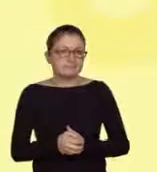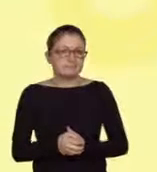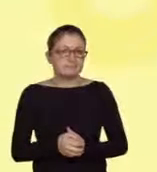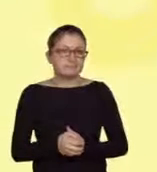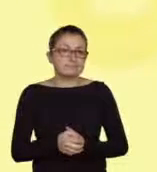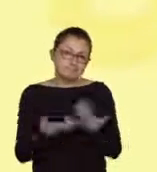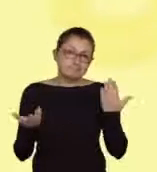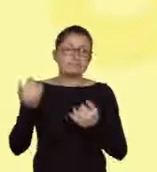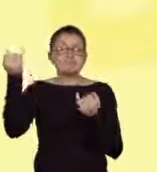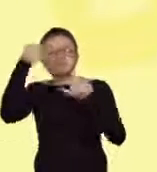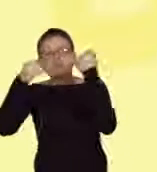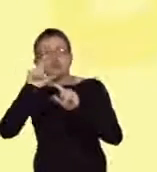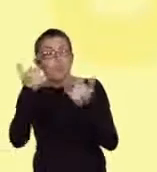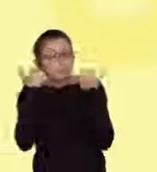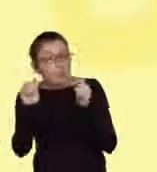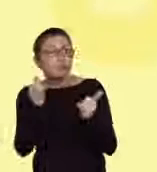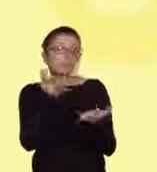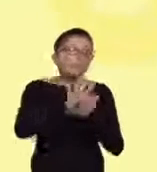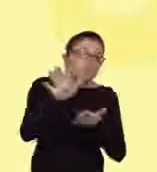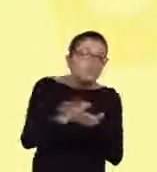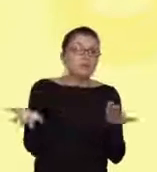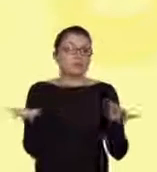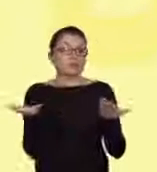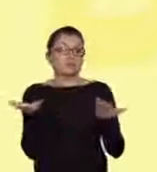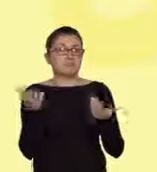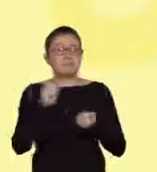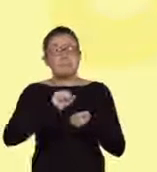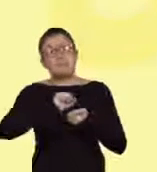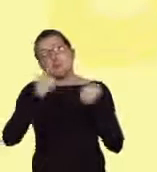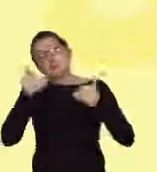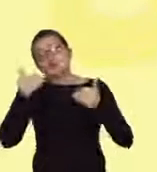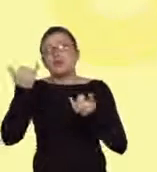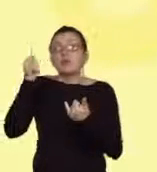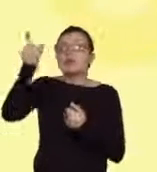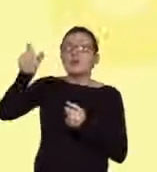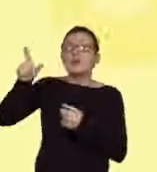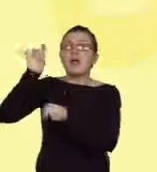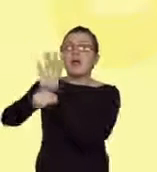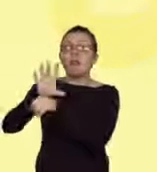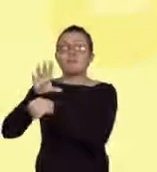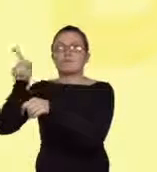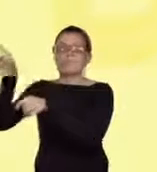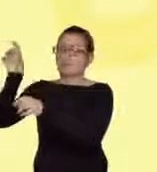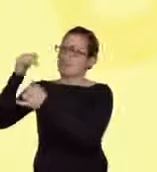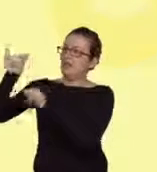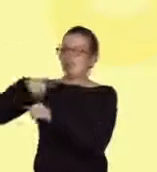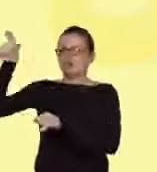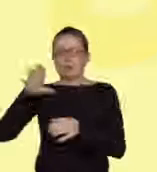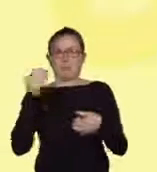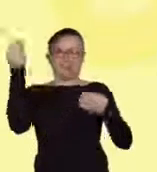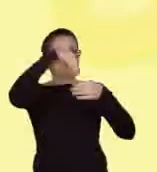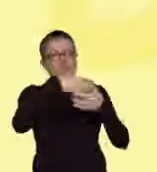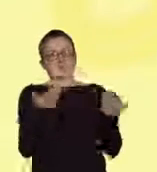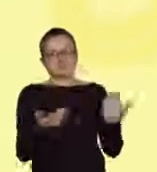zanieczyszczony DNA wirusa HBV typu C. Może to być DNA pochodzące z próbki pobranej od innego pacjenta.